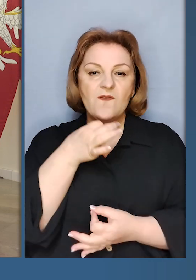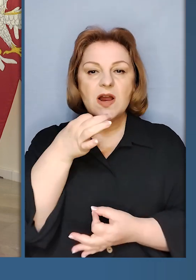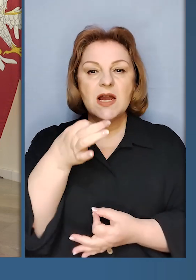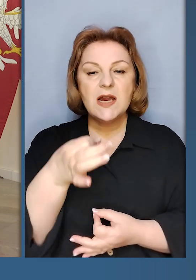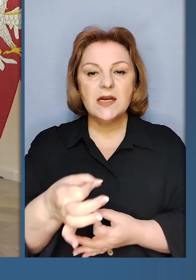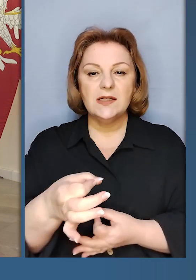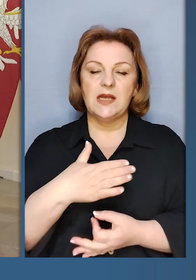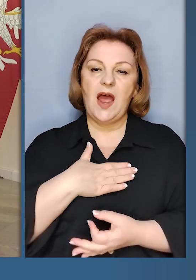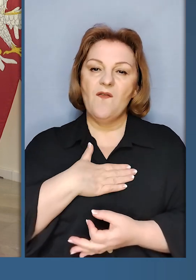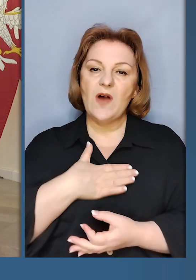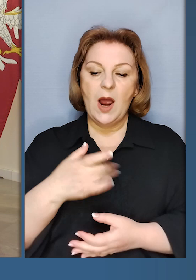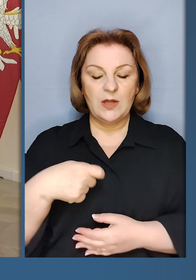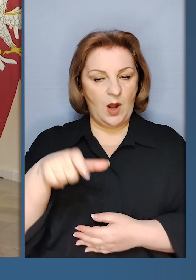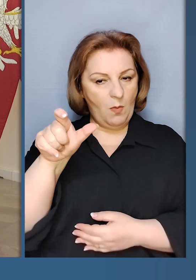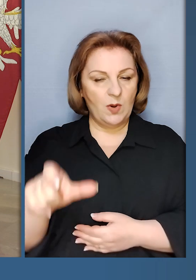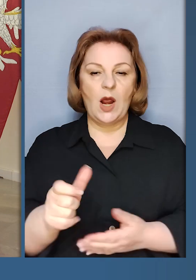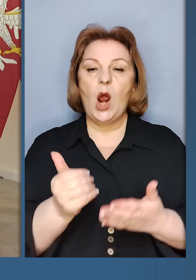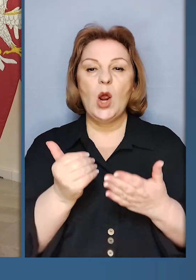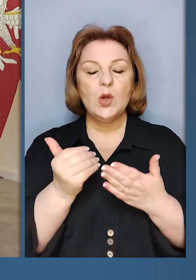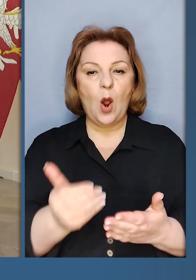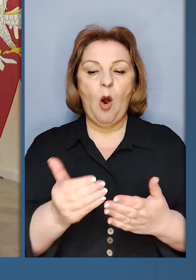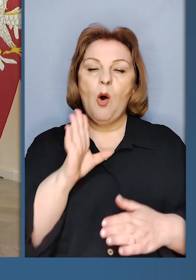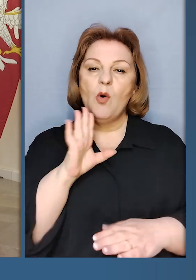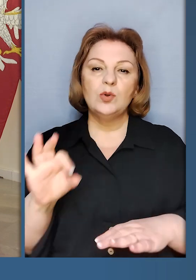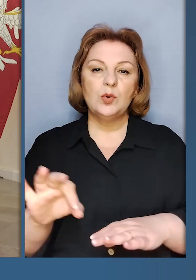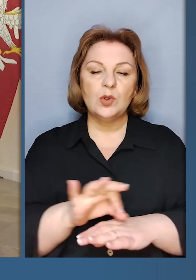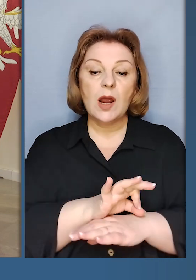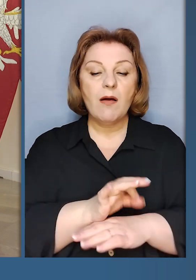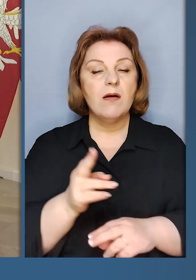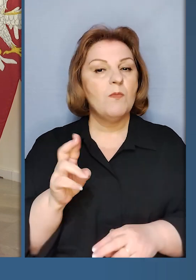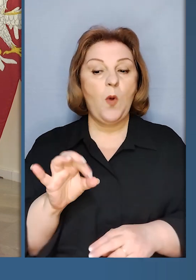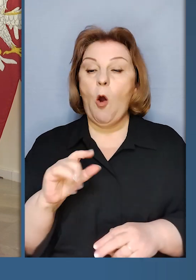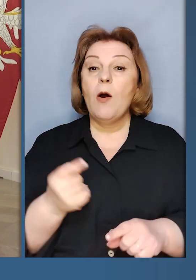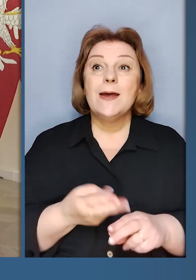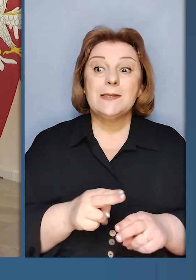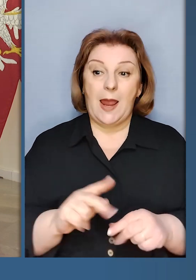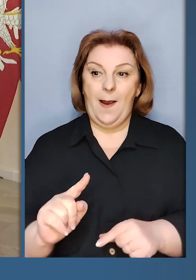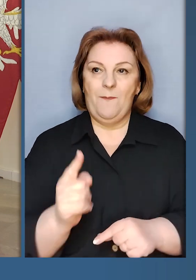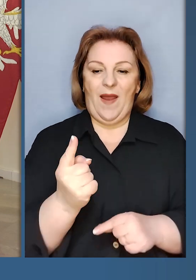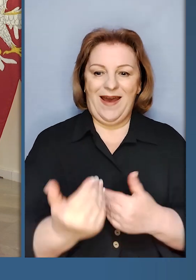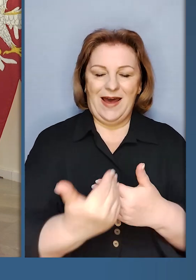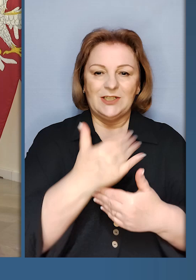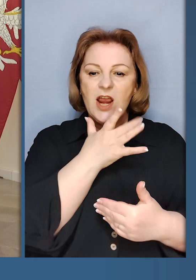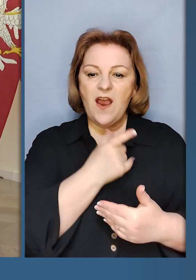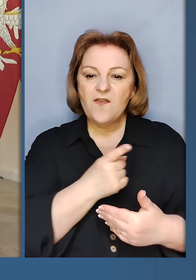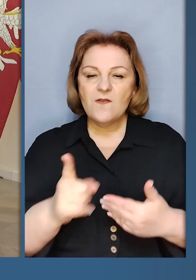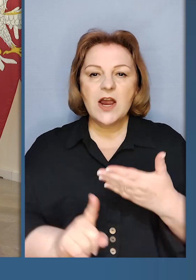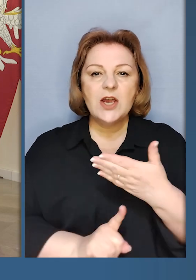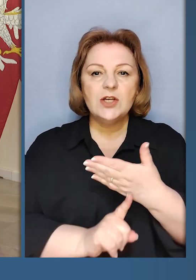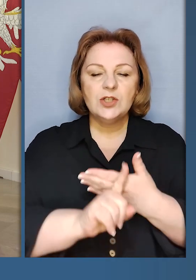вдячність президенту і його дружині, бо це перша від часу